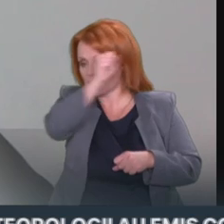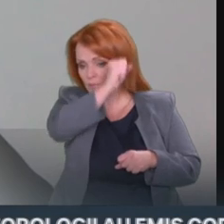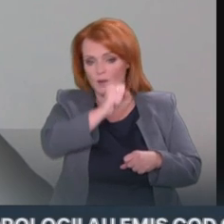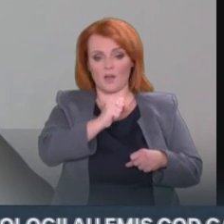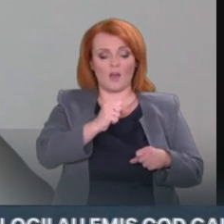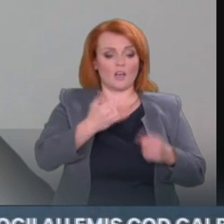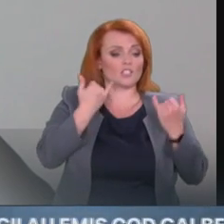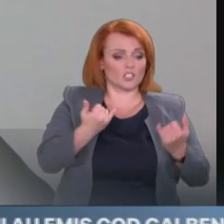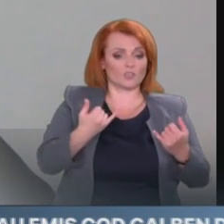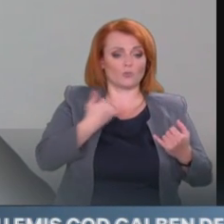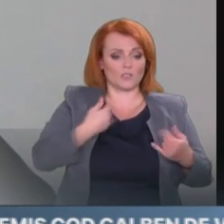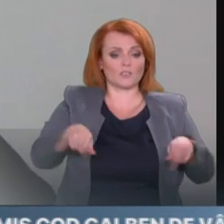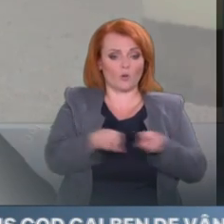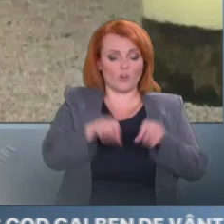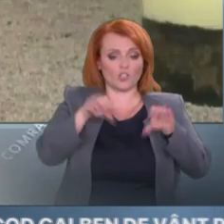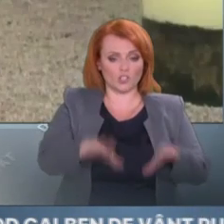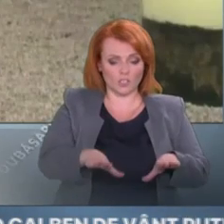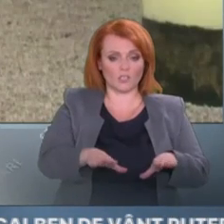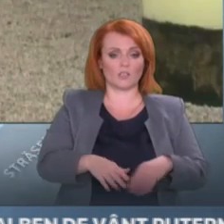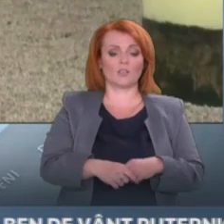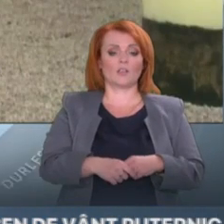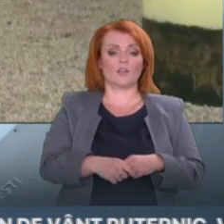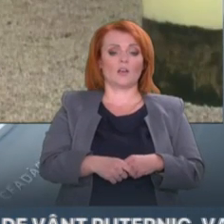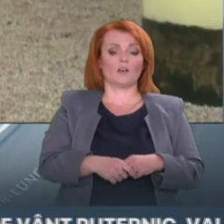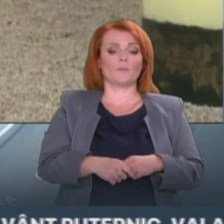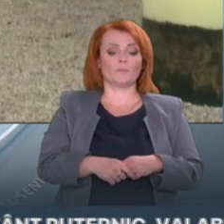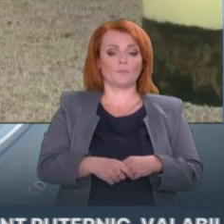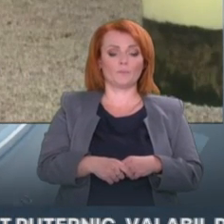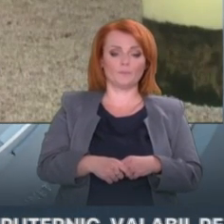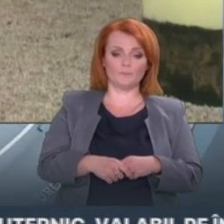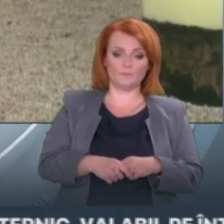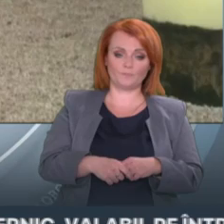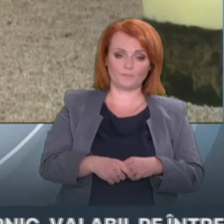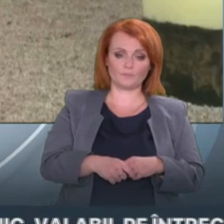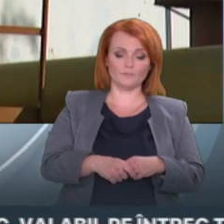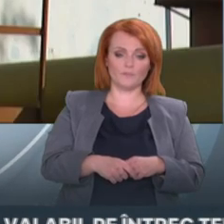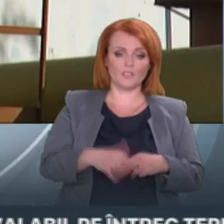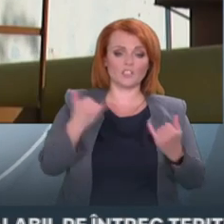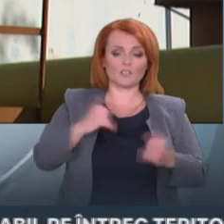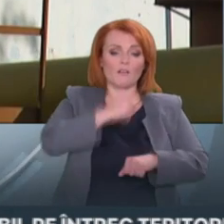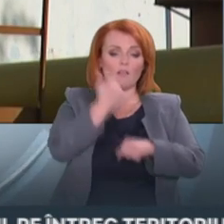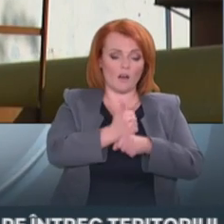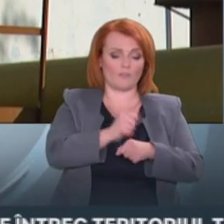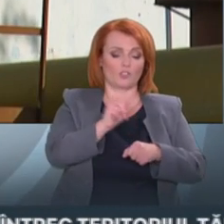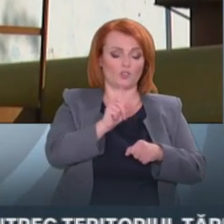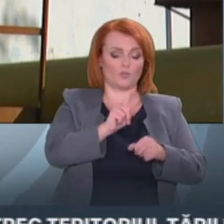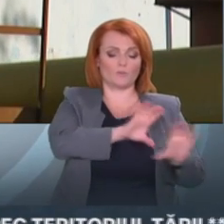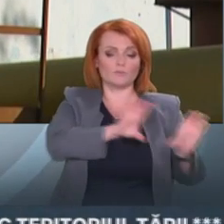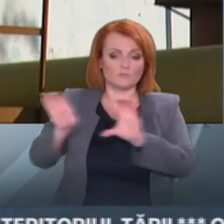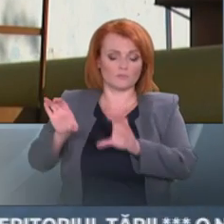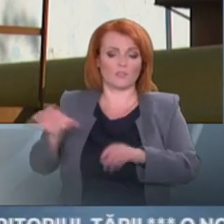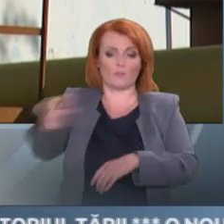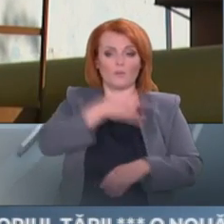pe care să le ofere într-o formă sau alta aceste companii pentru a asigura o frunizare de gaze naturale